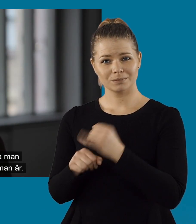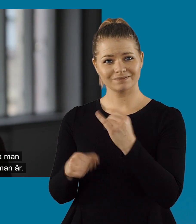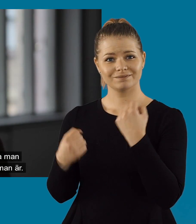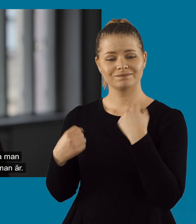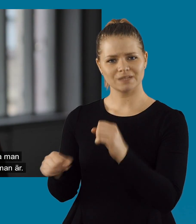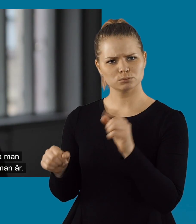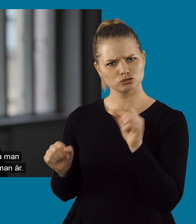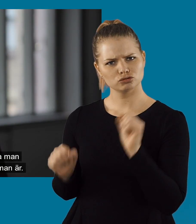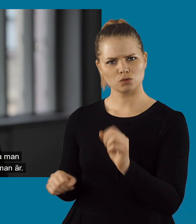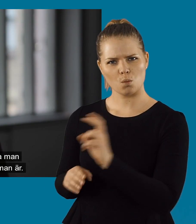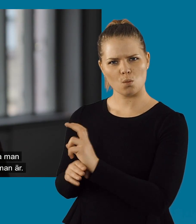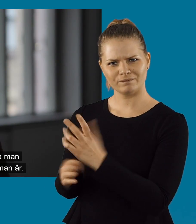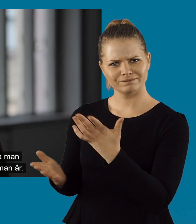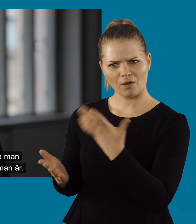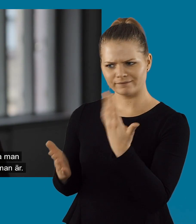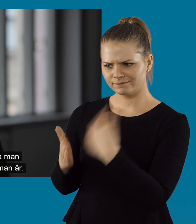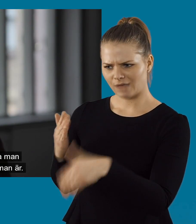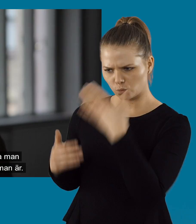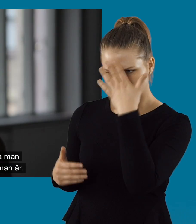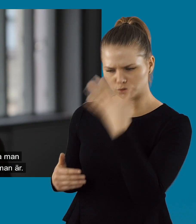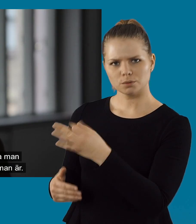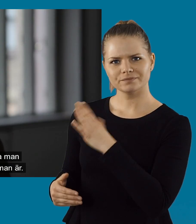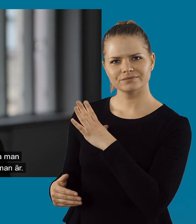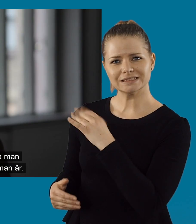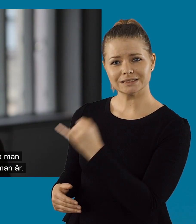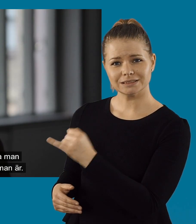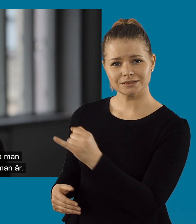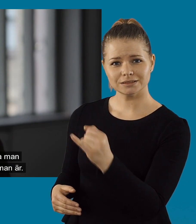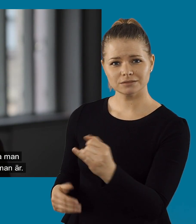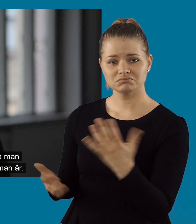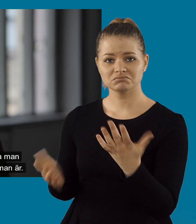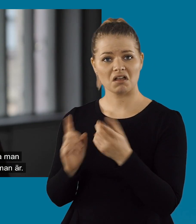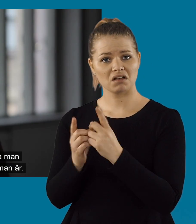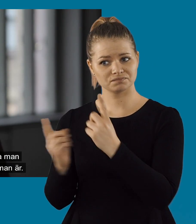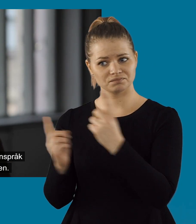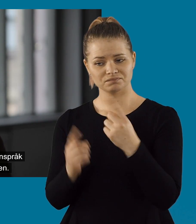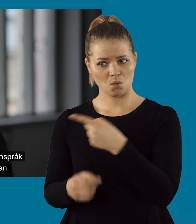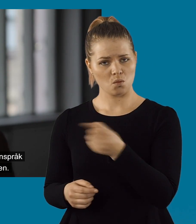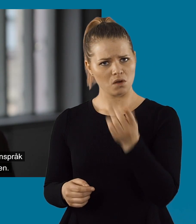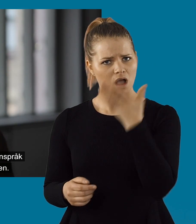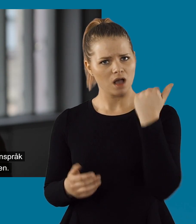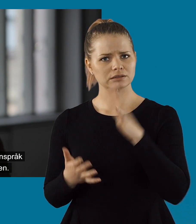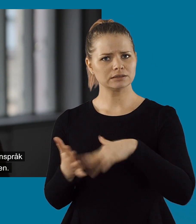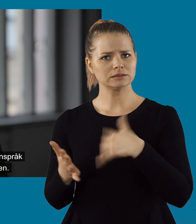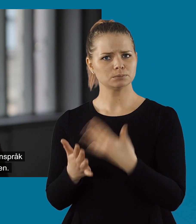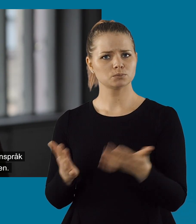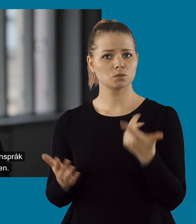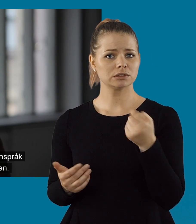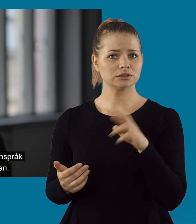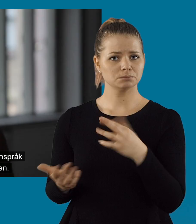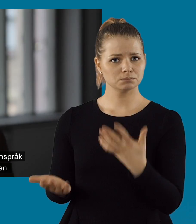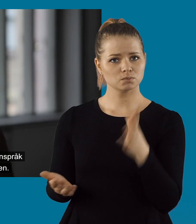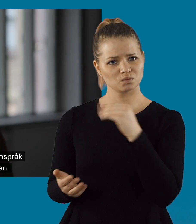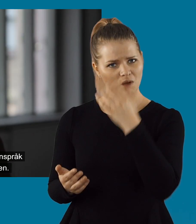i en verksamhet så ska man titta vad det finns för kunskap redan där man är. Det kanske finns folk som